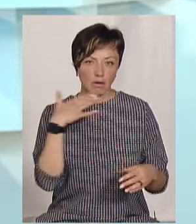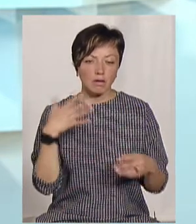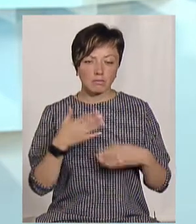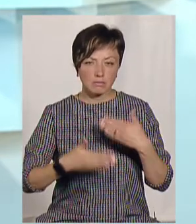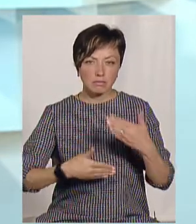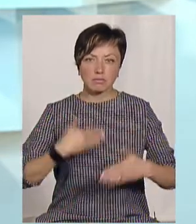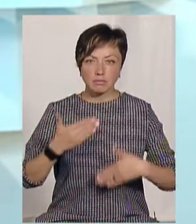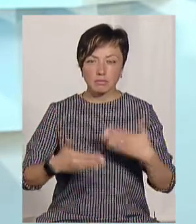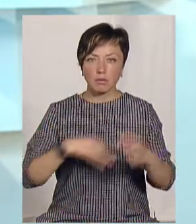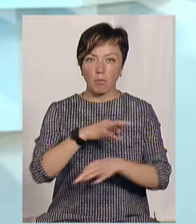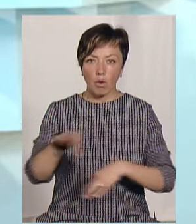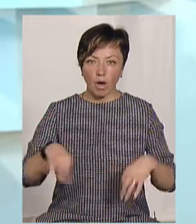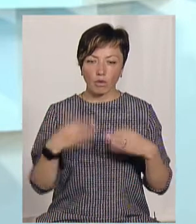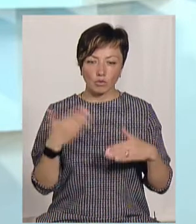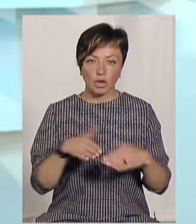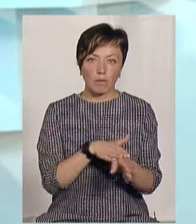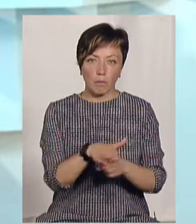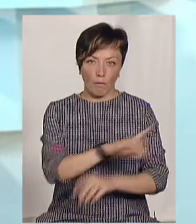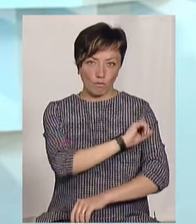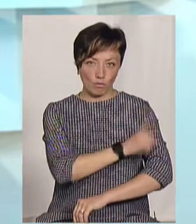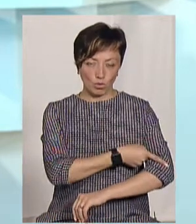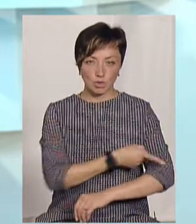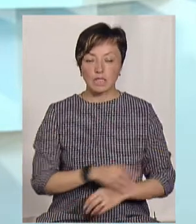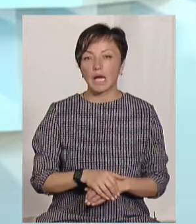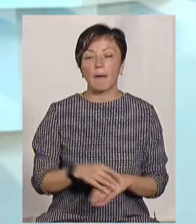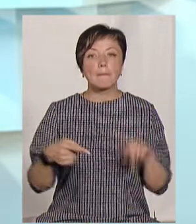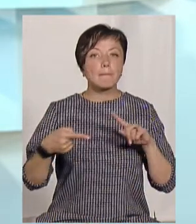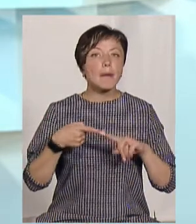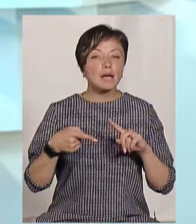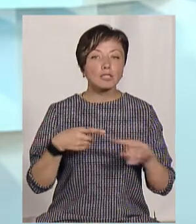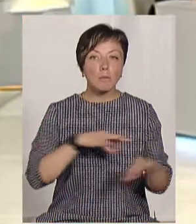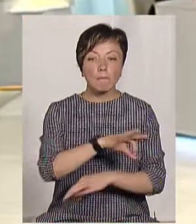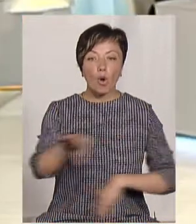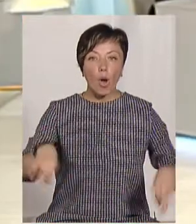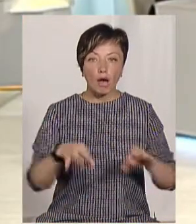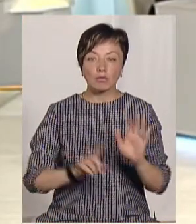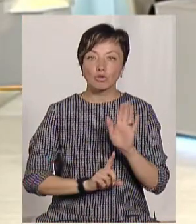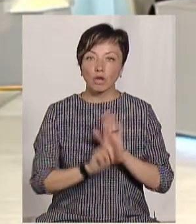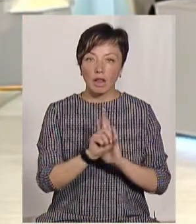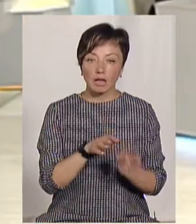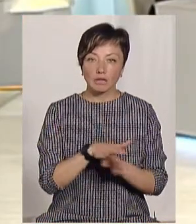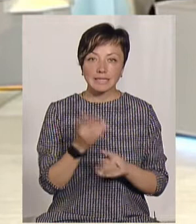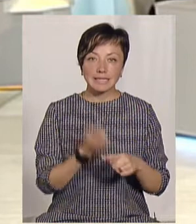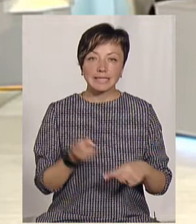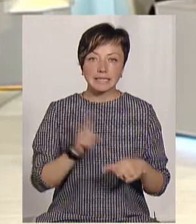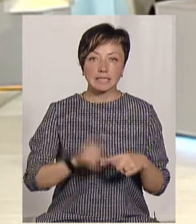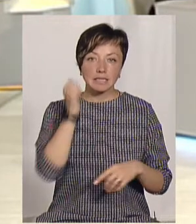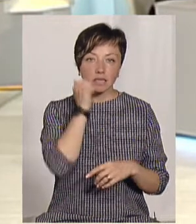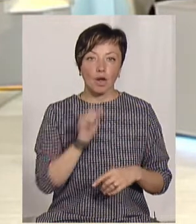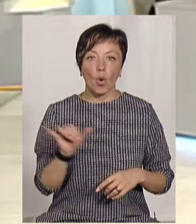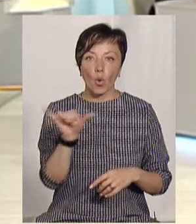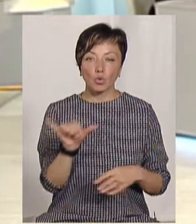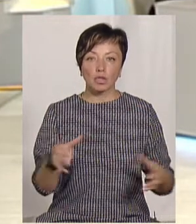фактично проєкт, можна сказати, реалізується на повну потужність. Перший проєкт, який ми почали реалізовувати, це Староушицька громада.